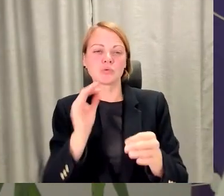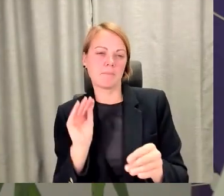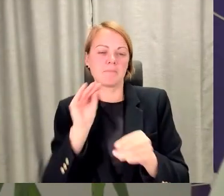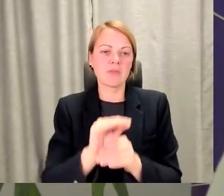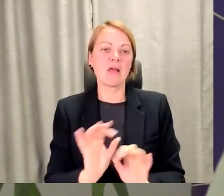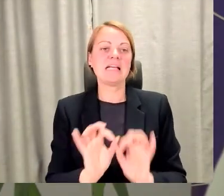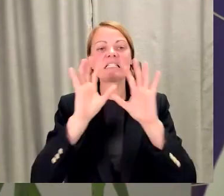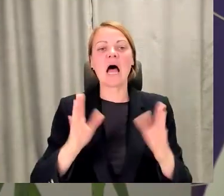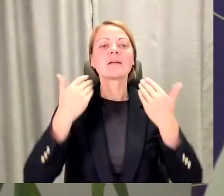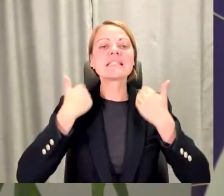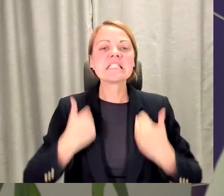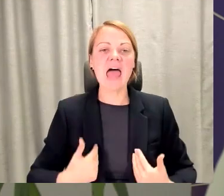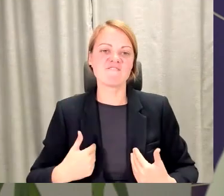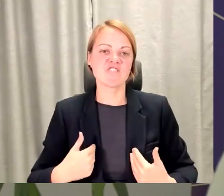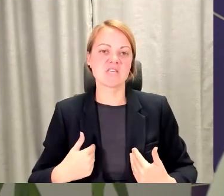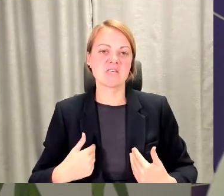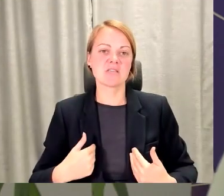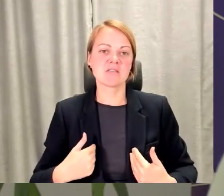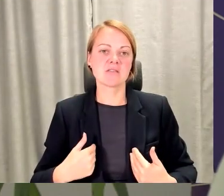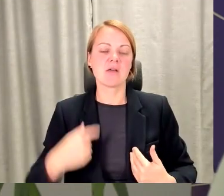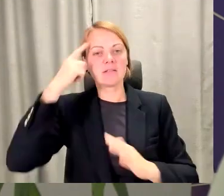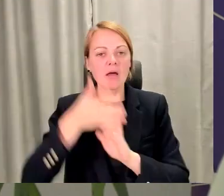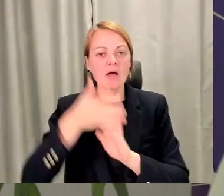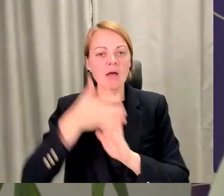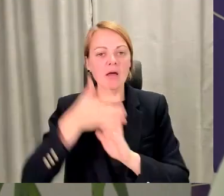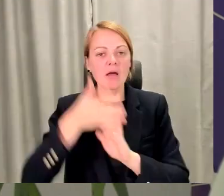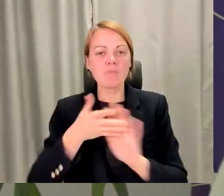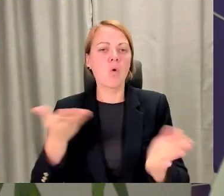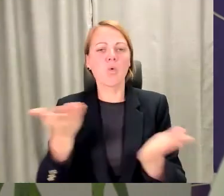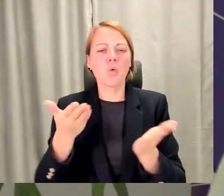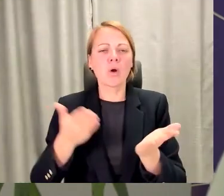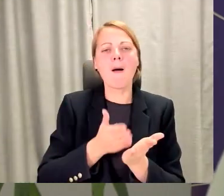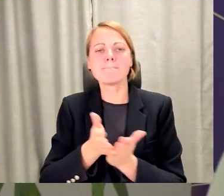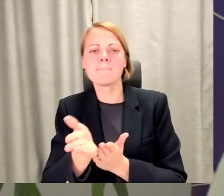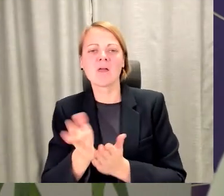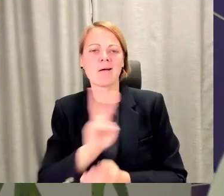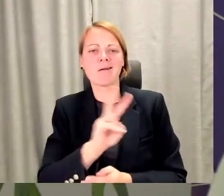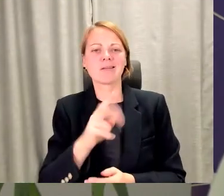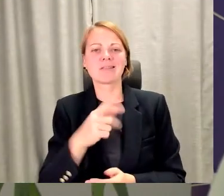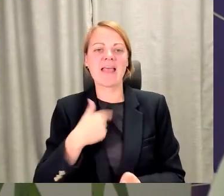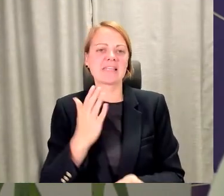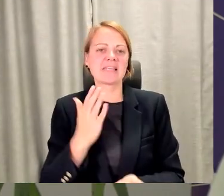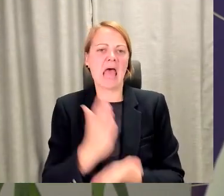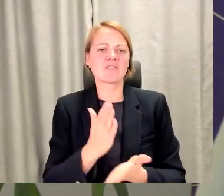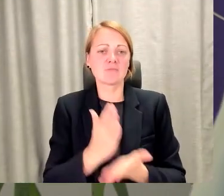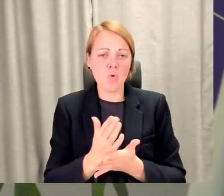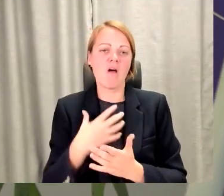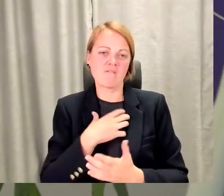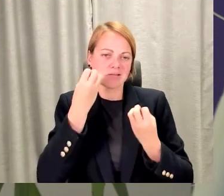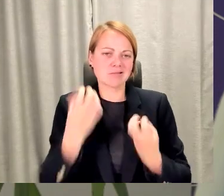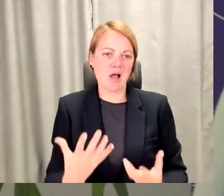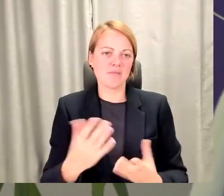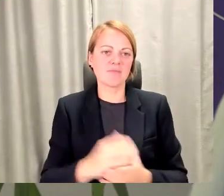lai saprastu, kurā jomā man vispār iet, man ir jāsaprot, kas es esmu. Palīdzēt viņam. Viņš zina, kas es esmu iespējams, bet